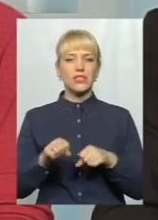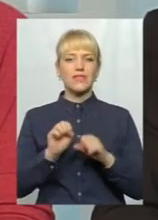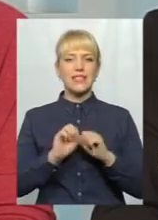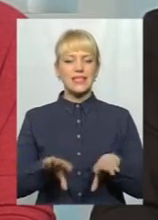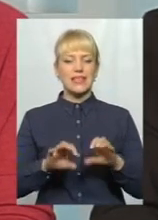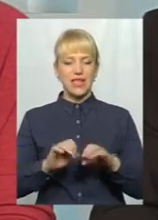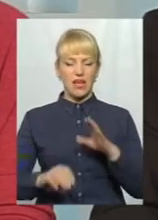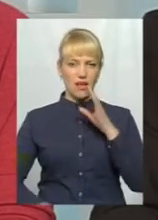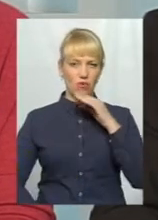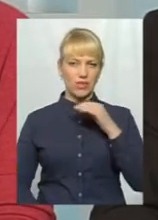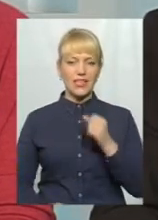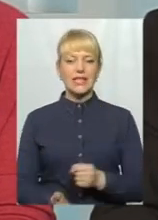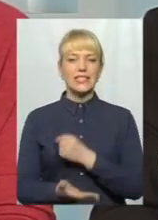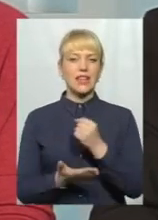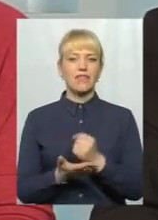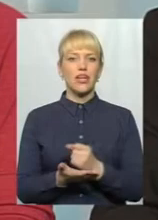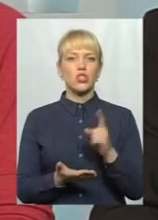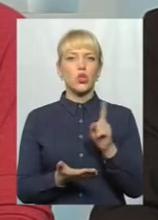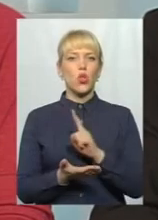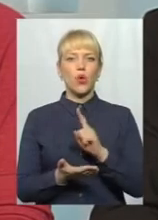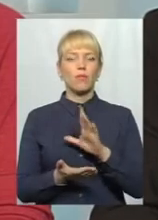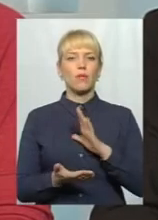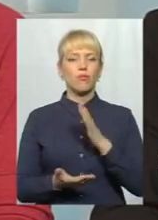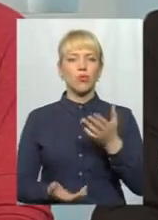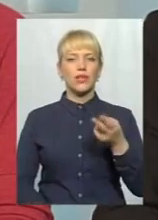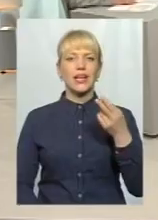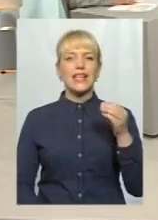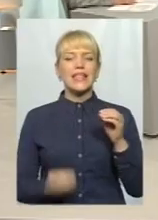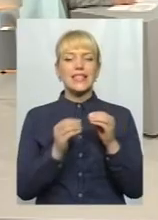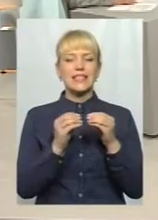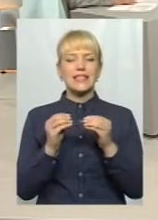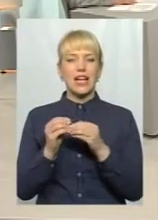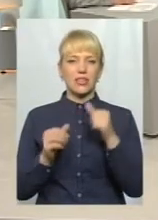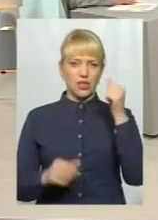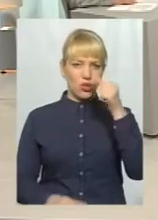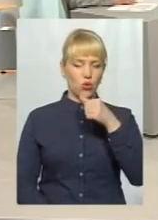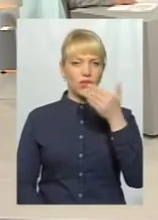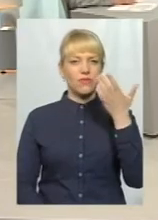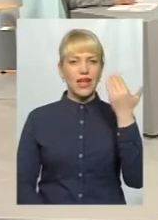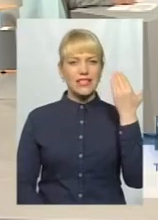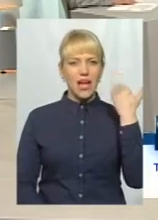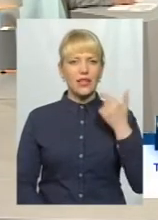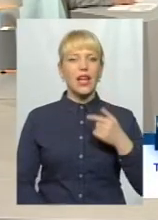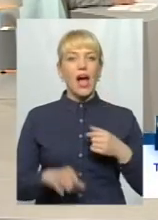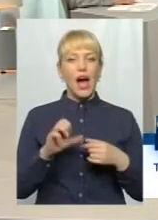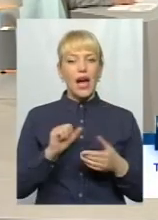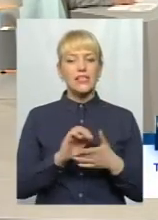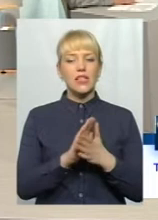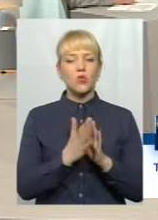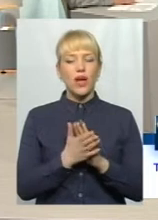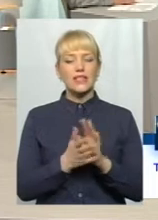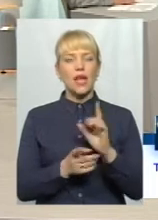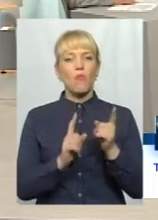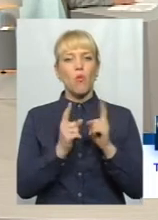тому що затверджені норми ще були десятки років тому назад. А ситуація помінялася не тільки в Україні, а в